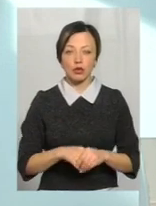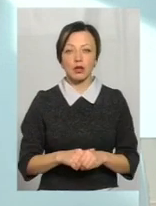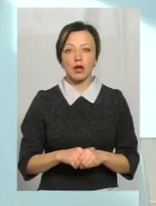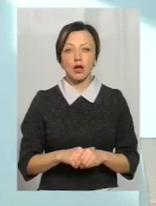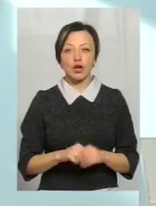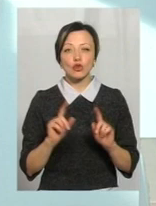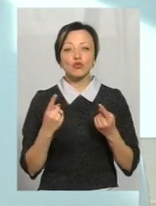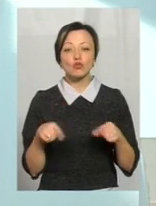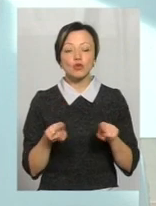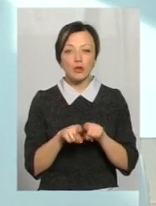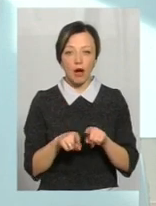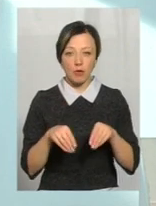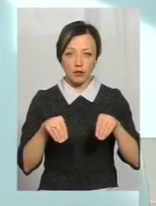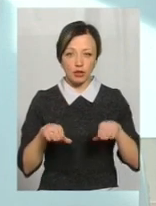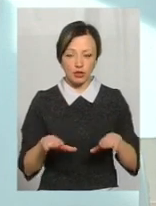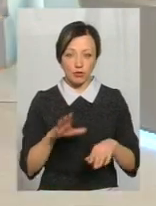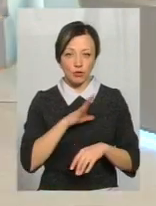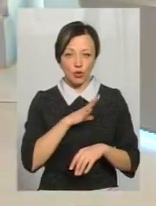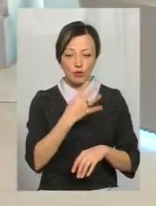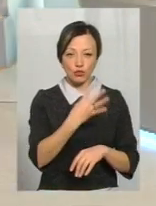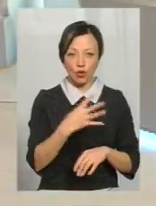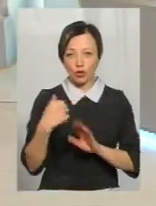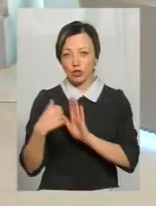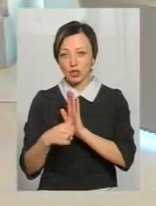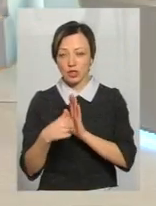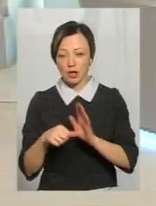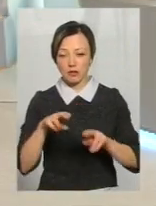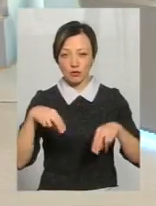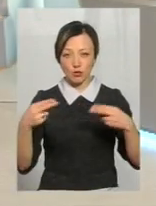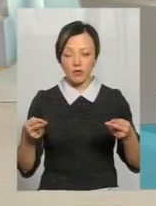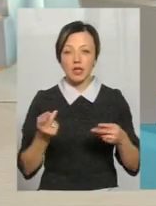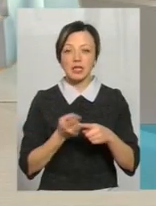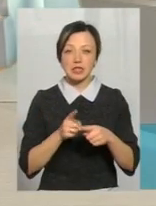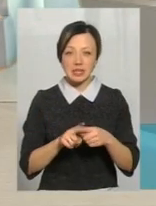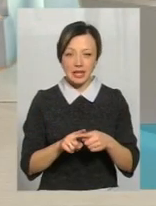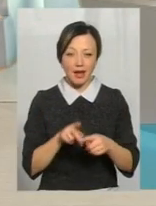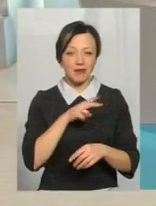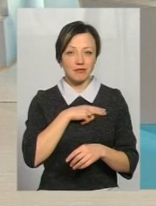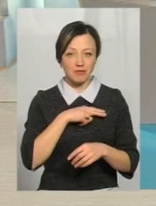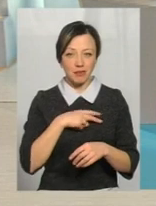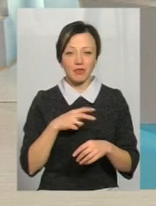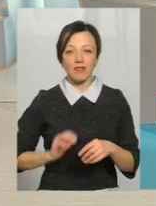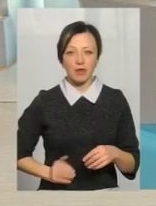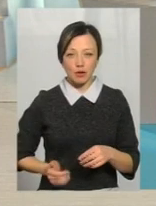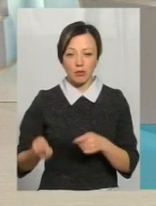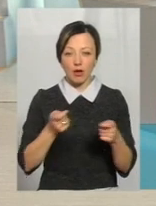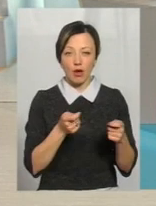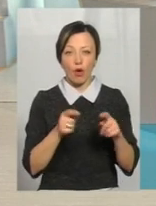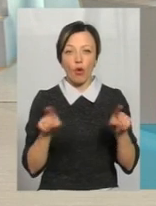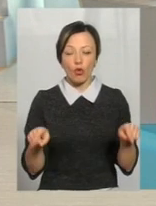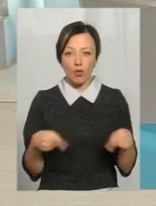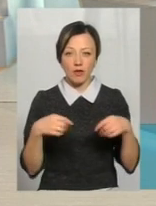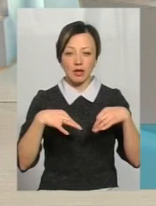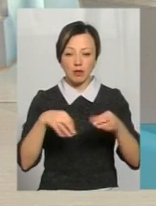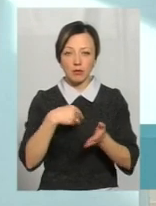Чому саме таким чином було прийнято рішення? Тому що, по-перше, це безпосередньо стимулювання перевізників для оновлення рухому складу